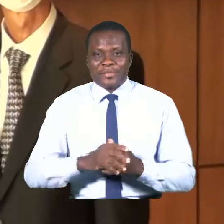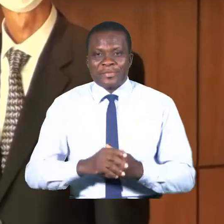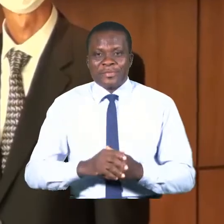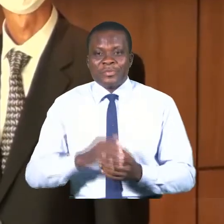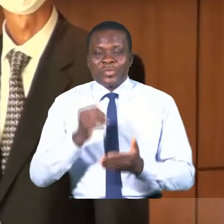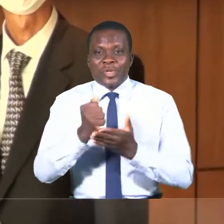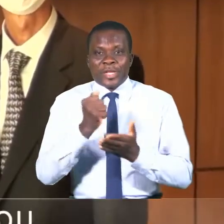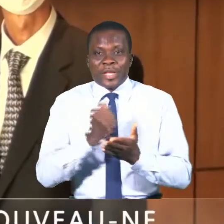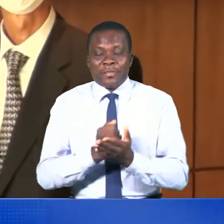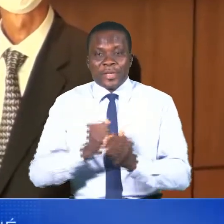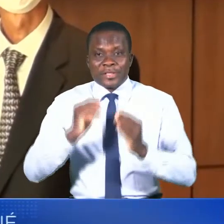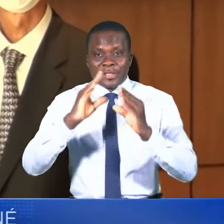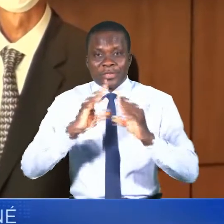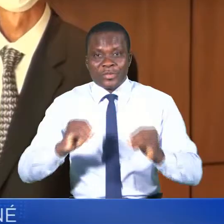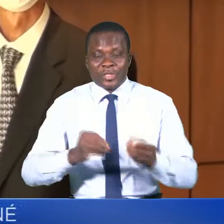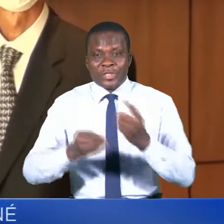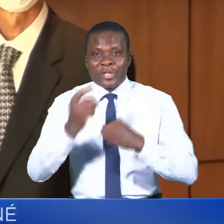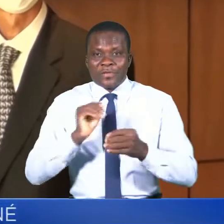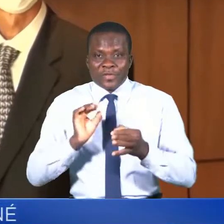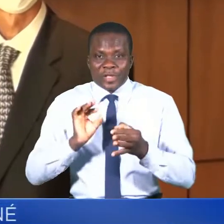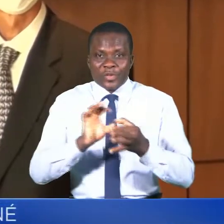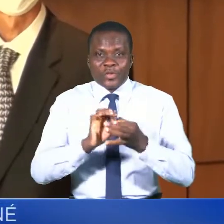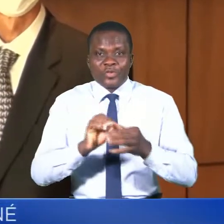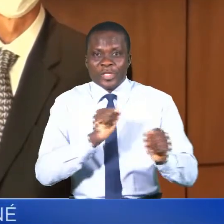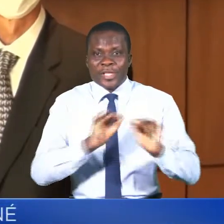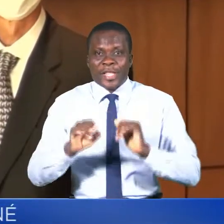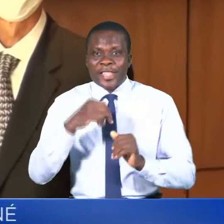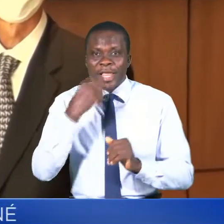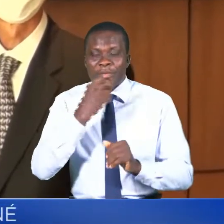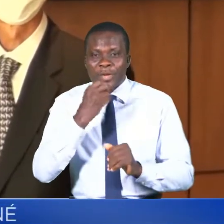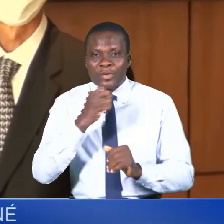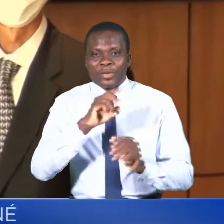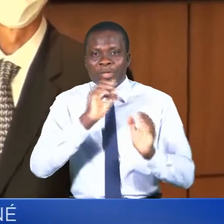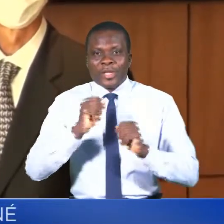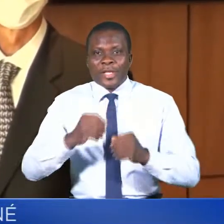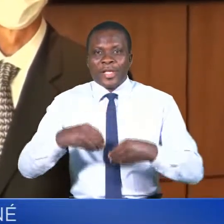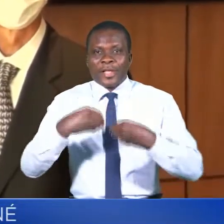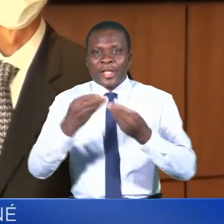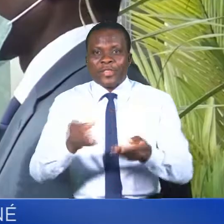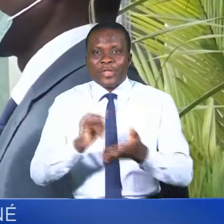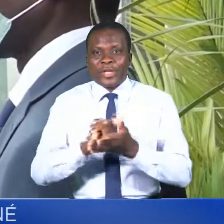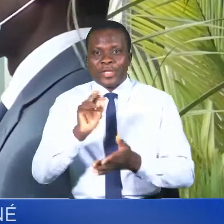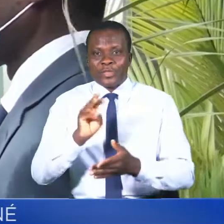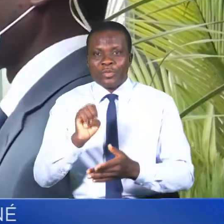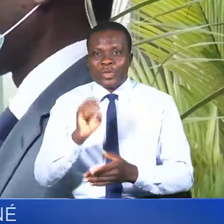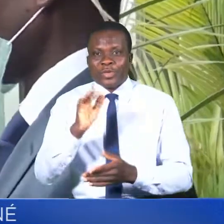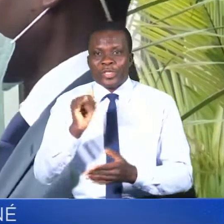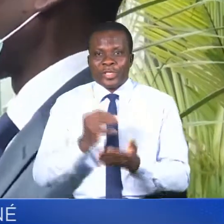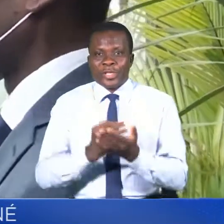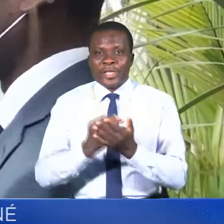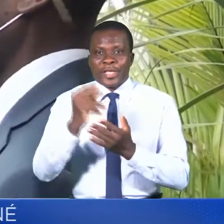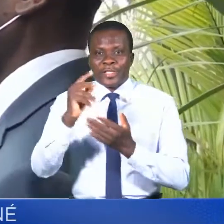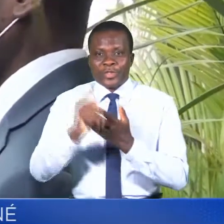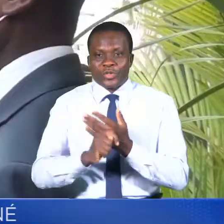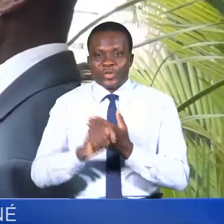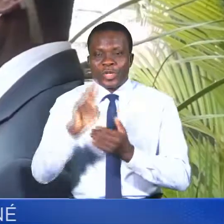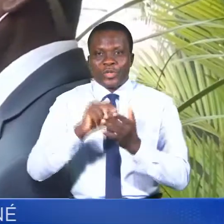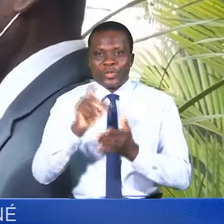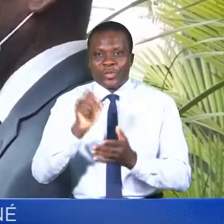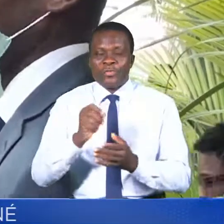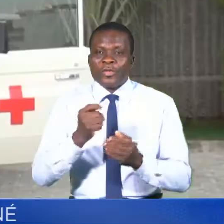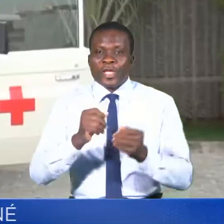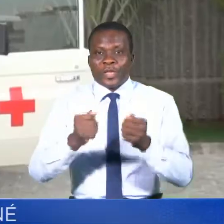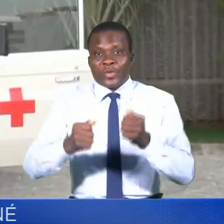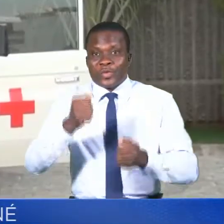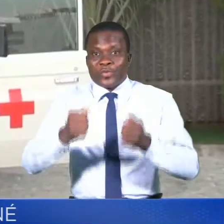'ambassade du Japon vient de joindre l'aide à la parole. Elle a offert ce mercredi 15 juillet 2020 une ambulance